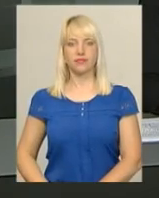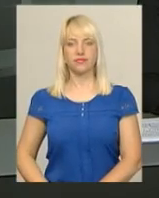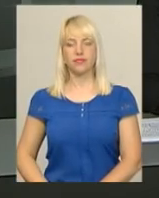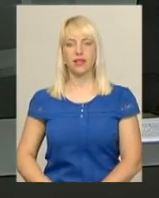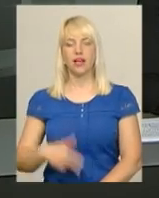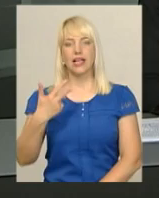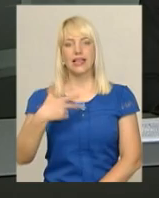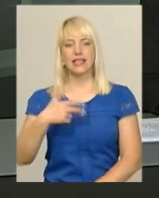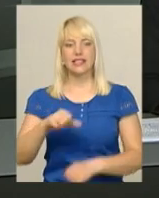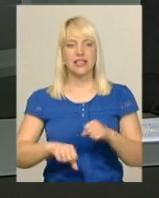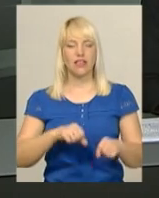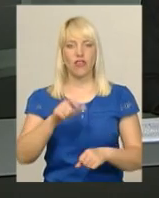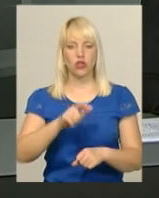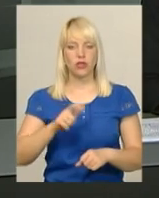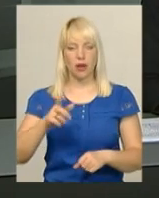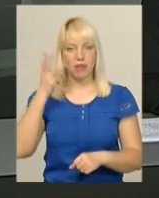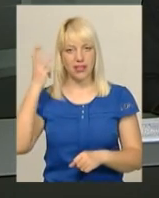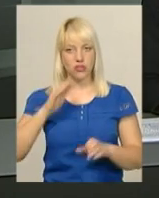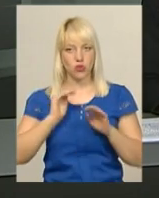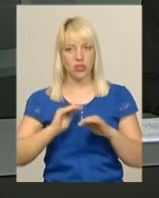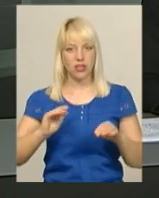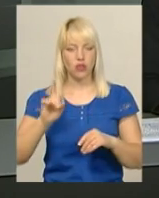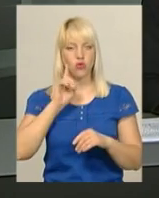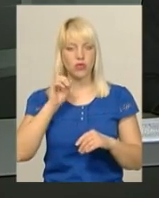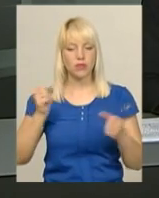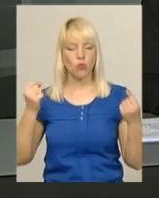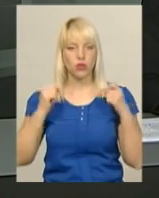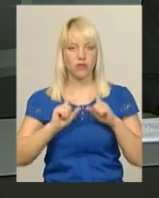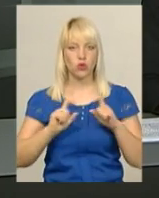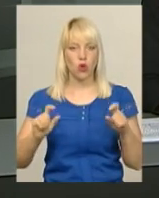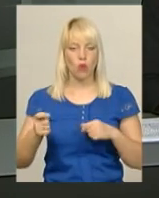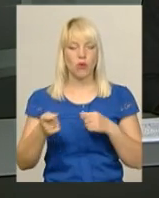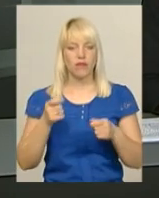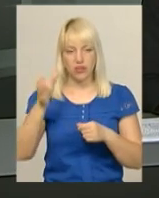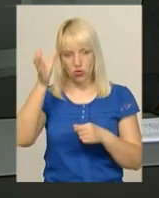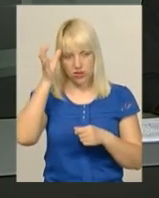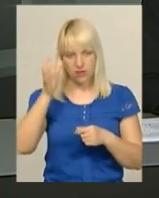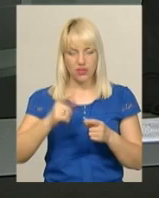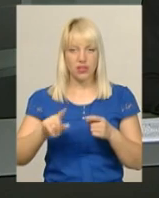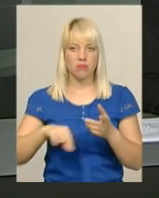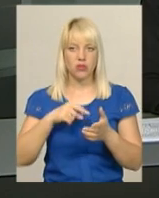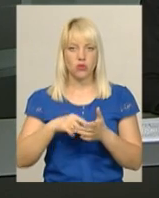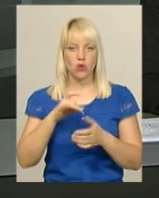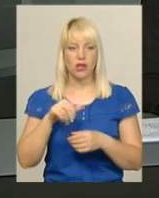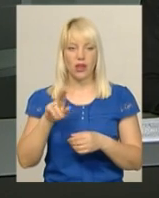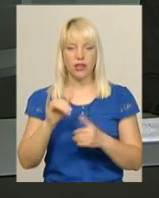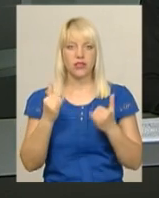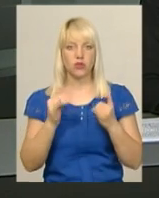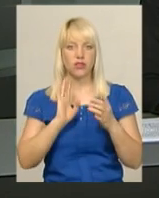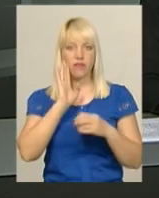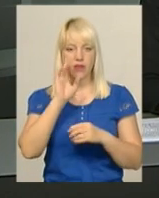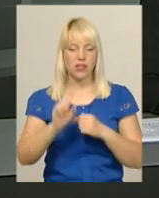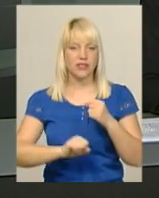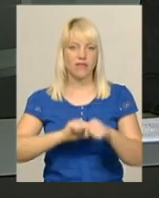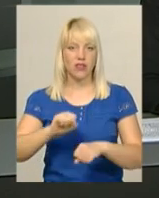30 велосипедистів Хмельницької дитячо-юнацької спортивної школи управління освіти і науки міської ради сьогодні вранці вирушили